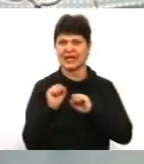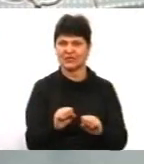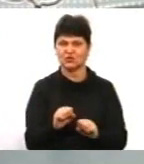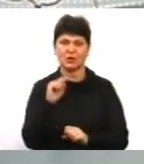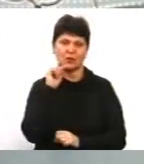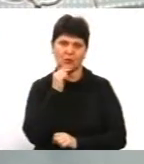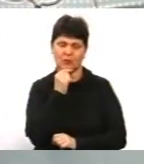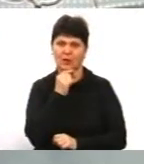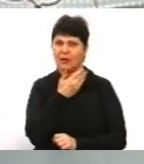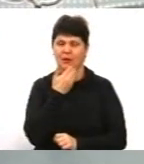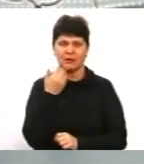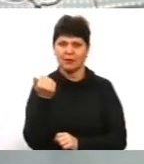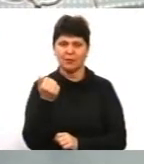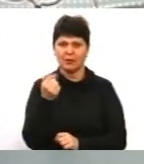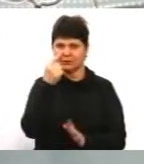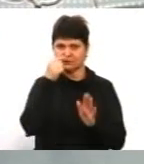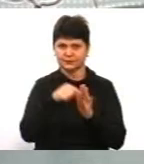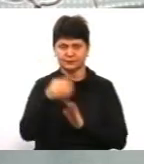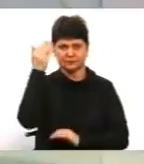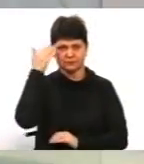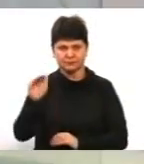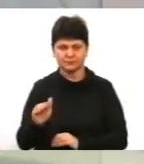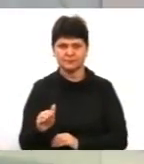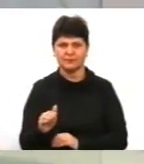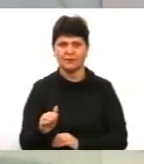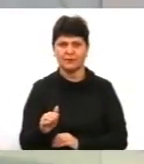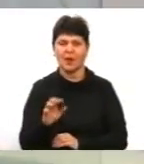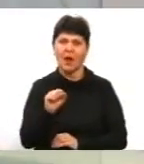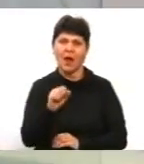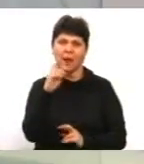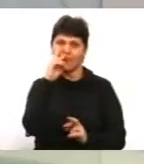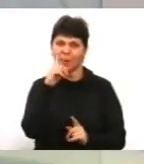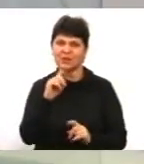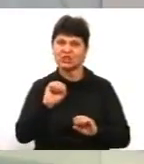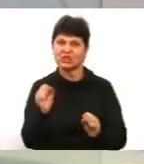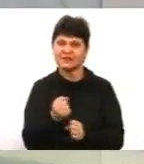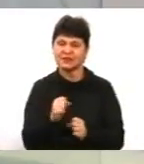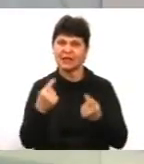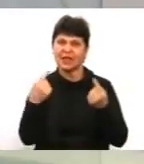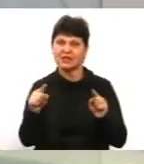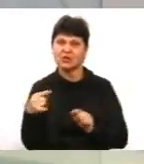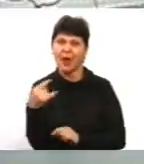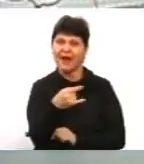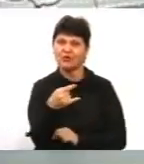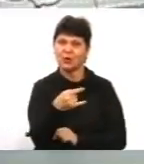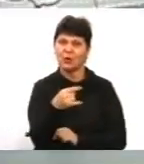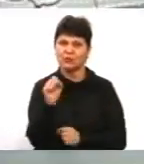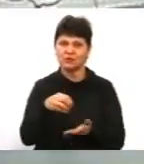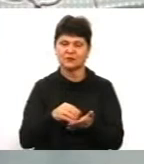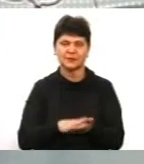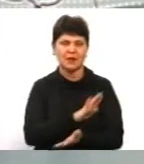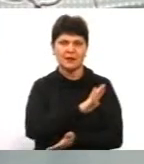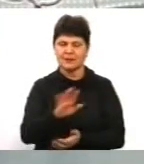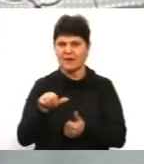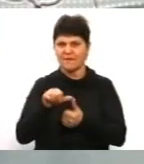і немає стороннього доступу до цього. А помилково швидкість іншого авто може зафіксувати цей прилад? Ні, виключно даний